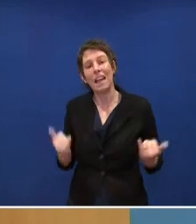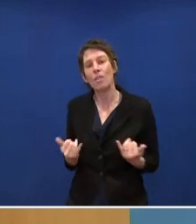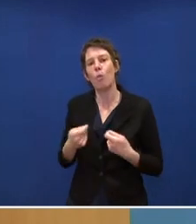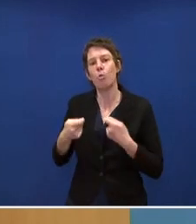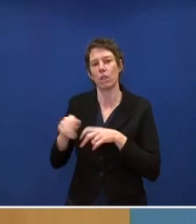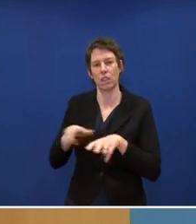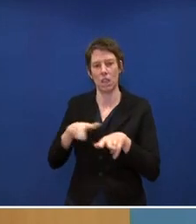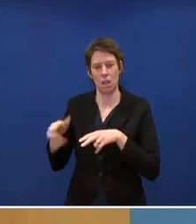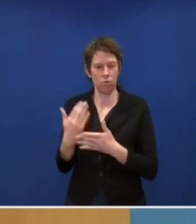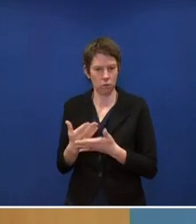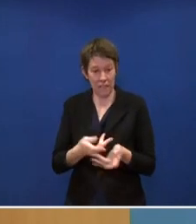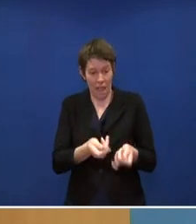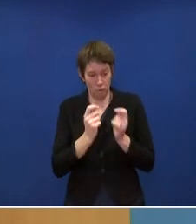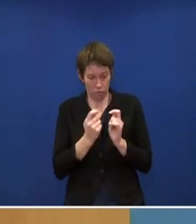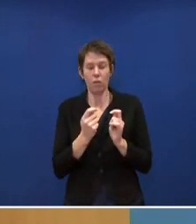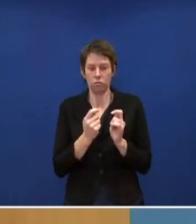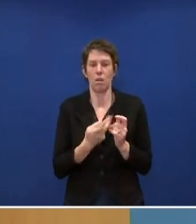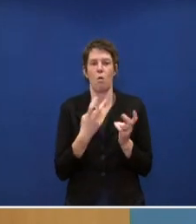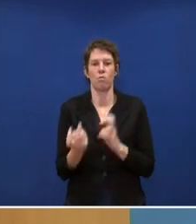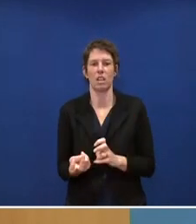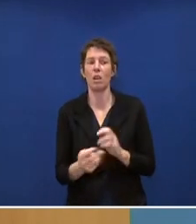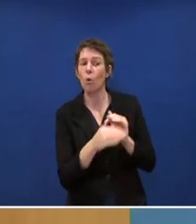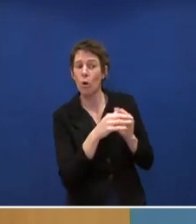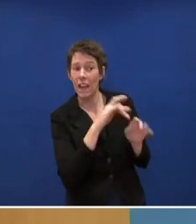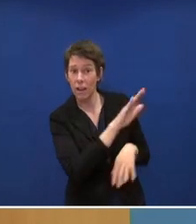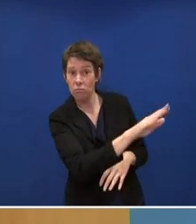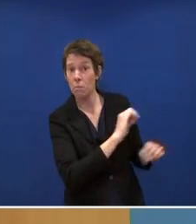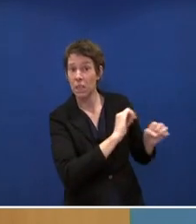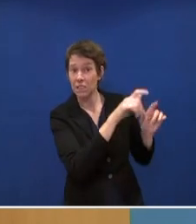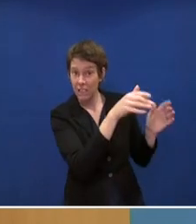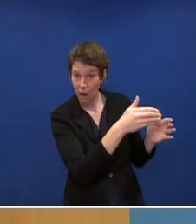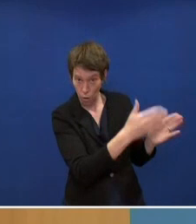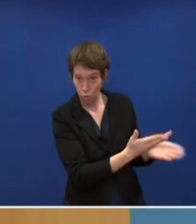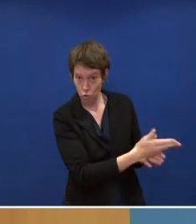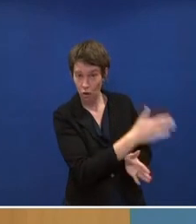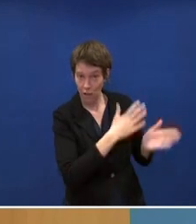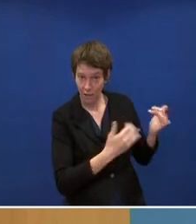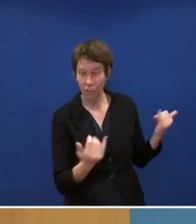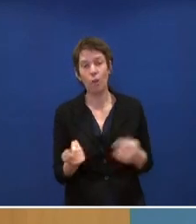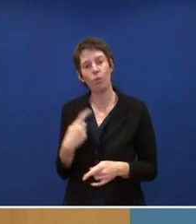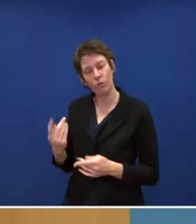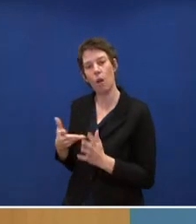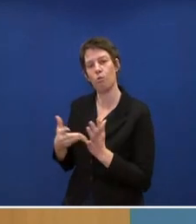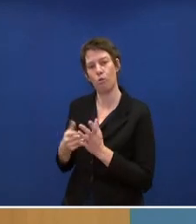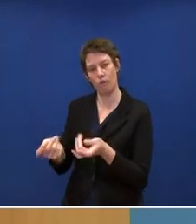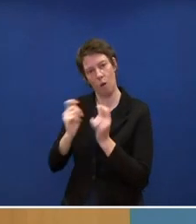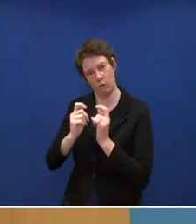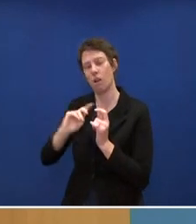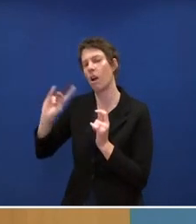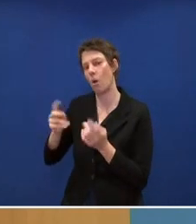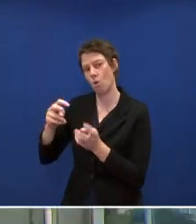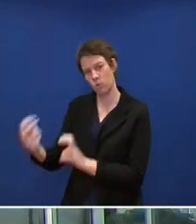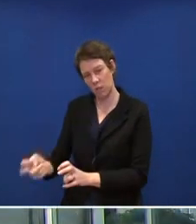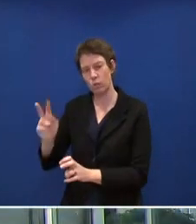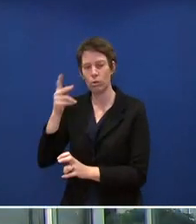Der Kollege hat ja seinen Beitrag seines Ministeriums dazu jetzt geschildert. Und wir sind dabei, diesen Prüfauftrag umzusetzen und werden dann dementsprechend